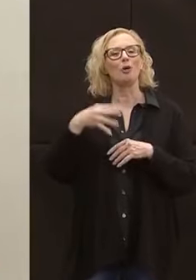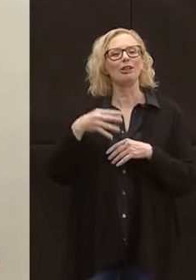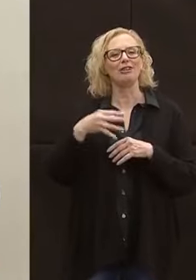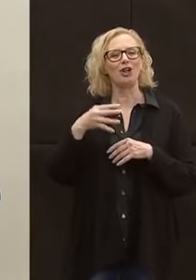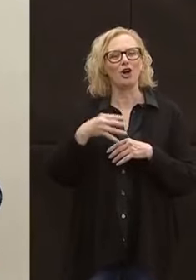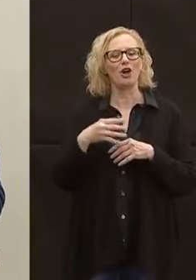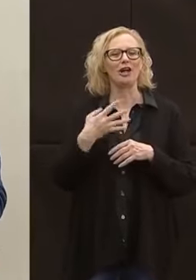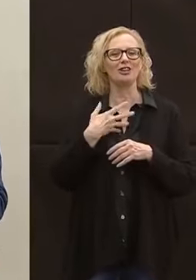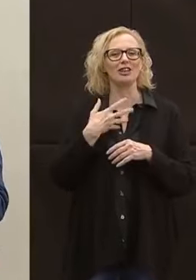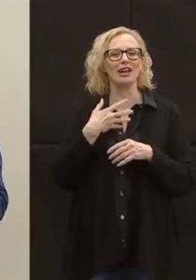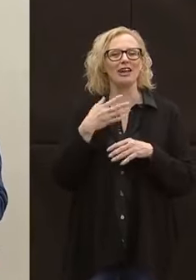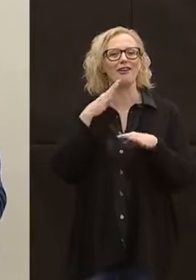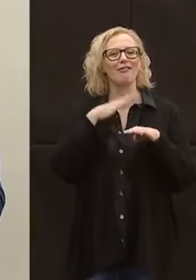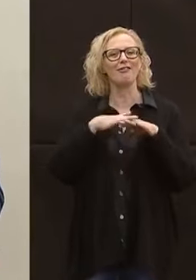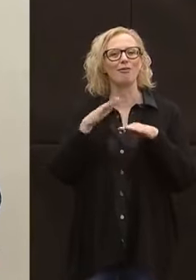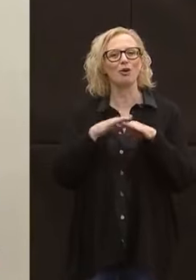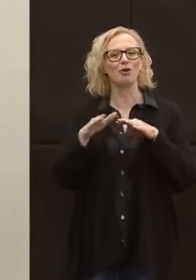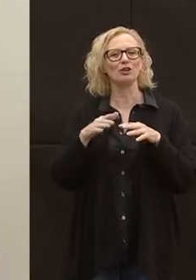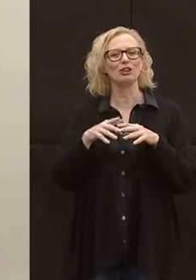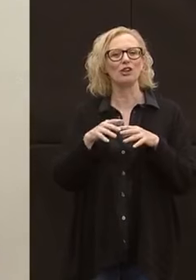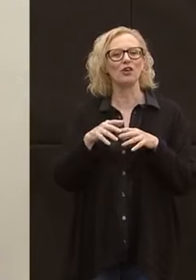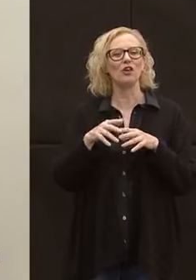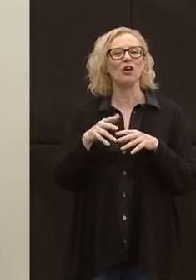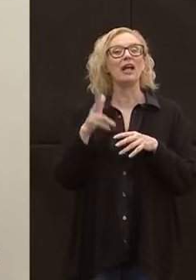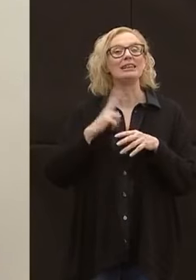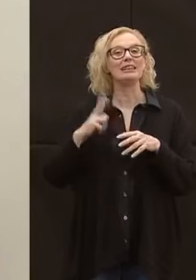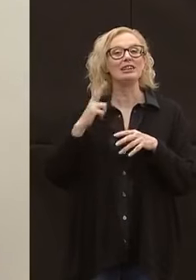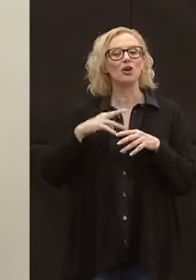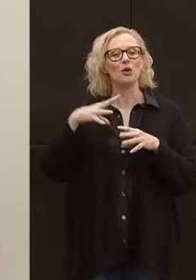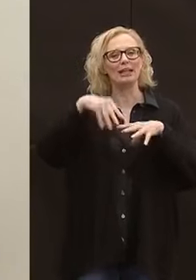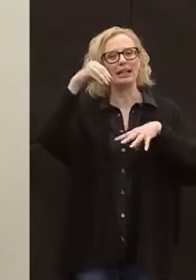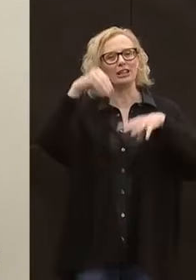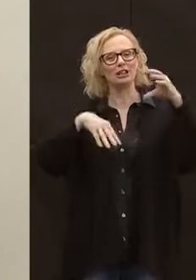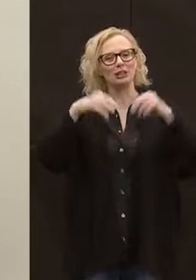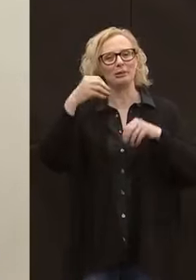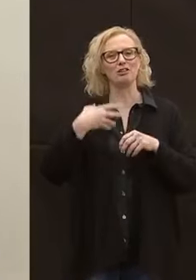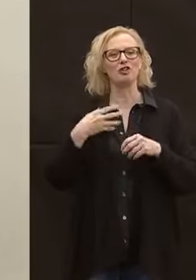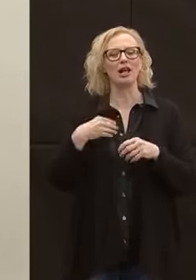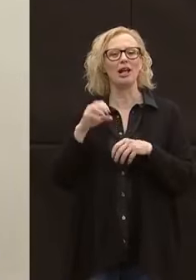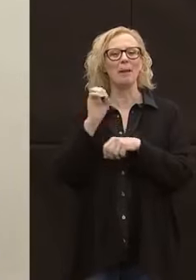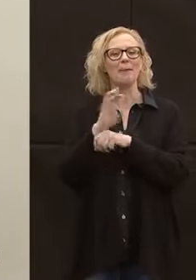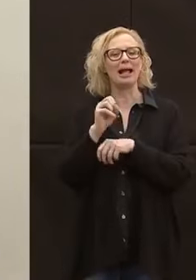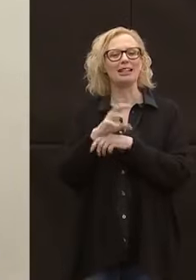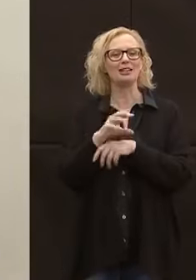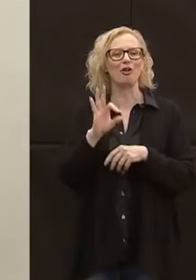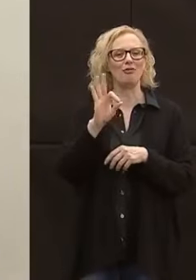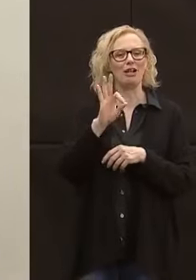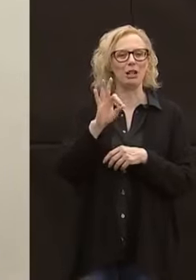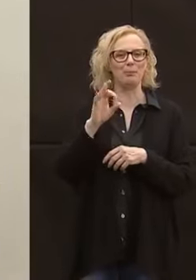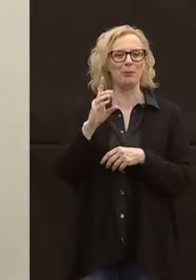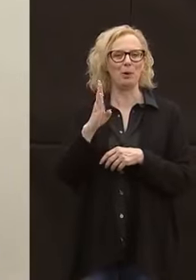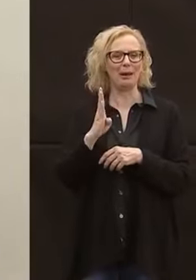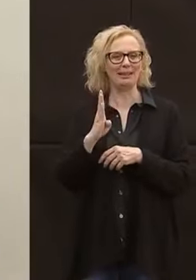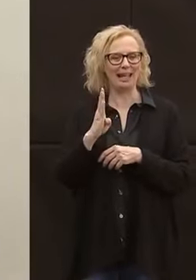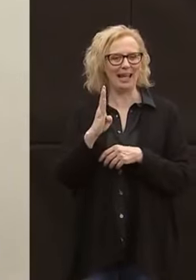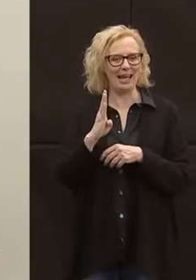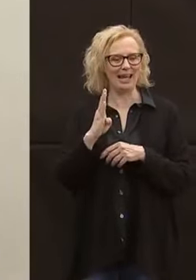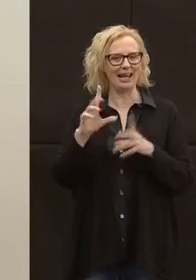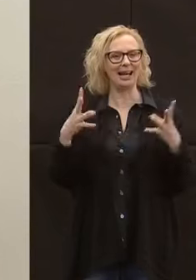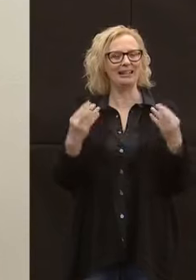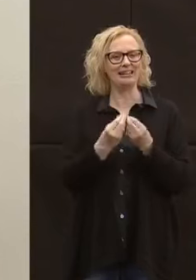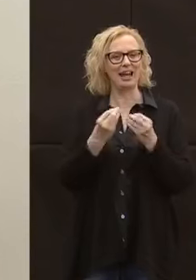cereberrima Signore delle Cime, il maestro Filippo Bandera ha eseguito con il suo coro a distanza